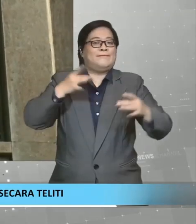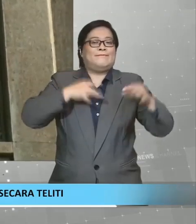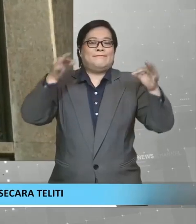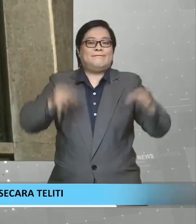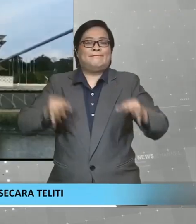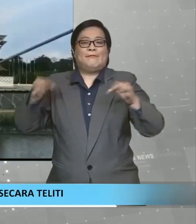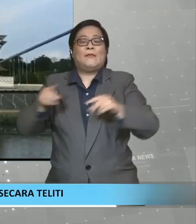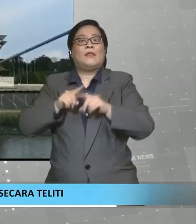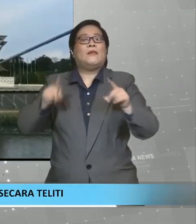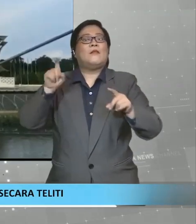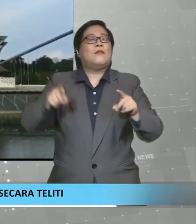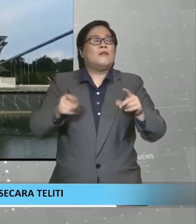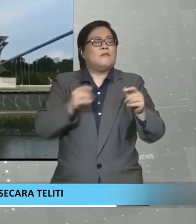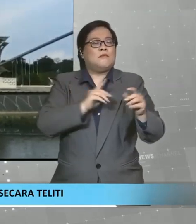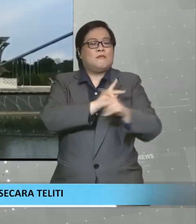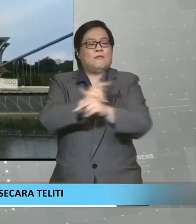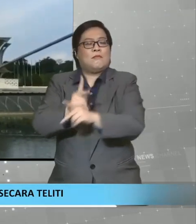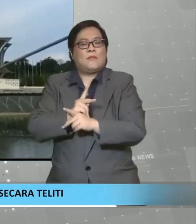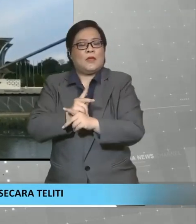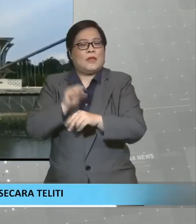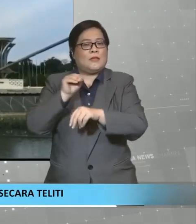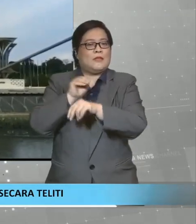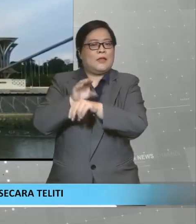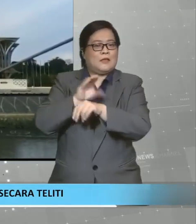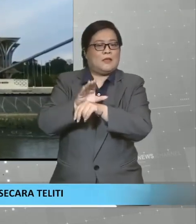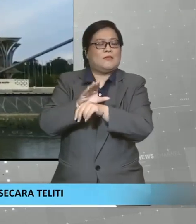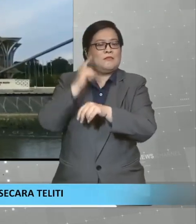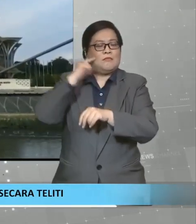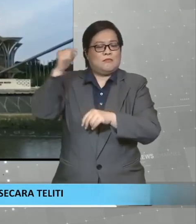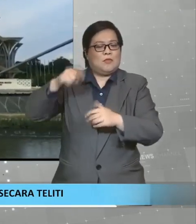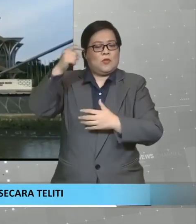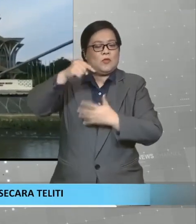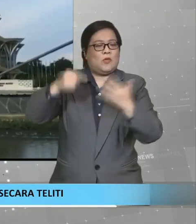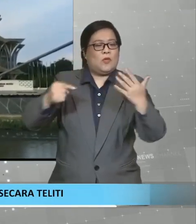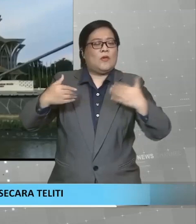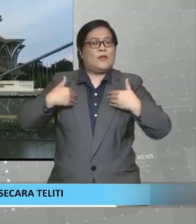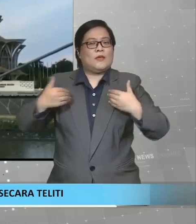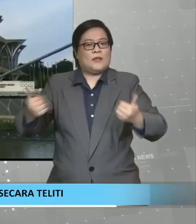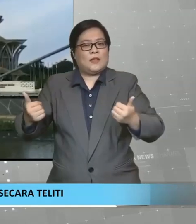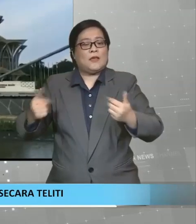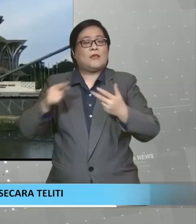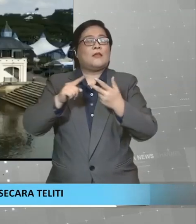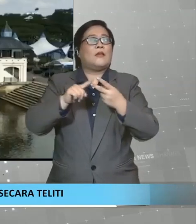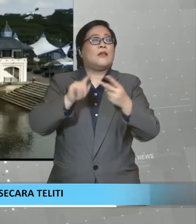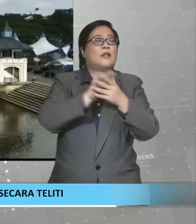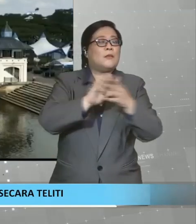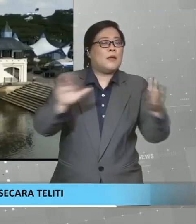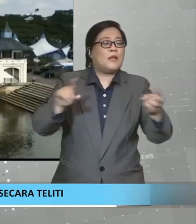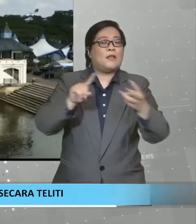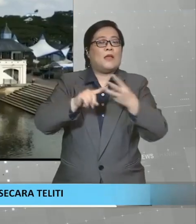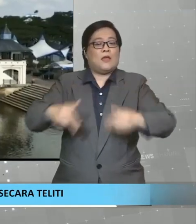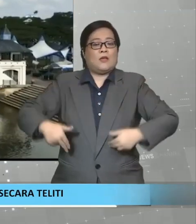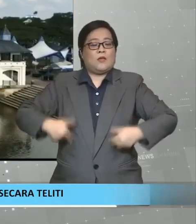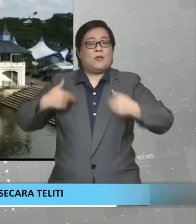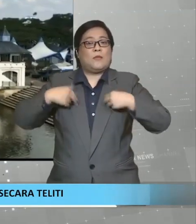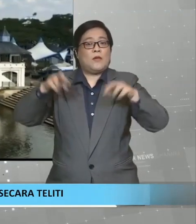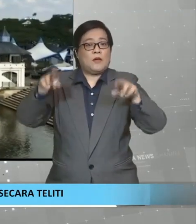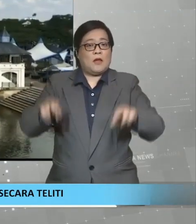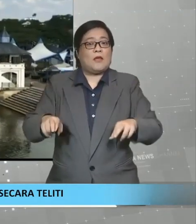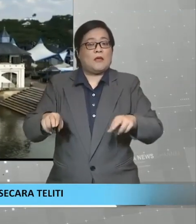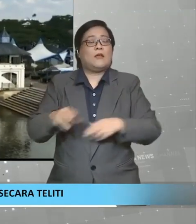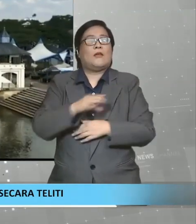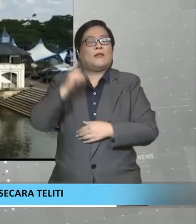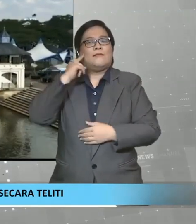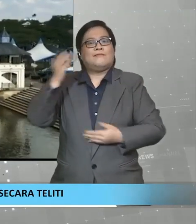Sebaliknya, penuh berhati-hati dan berdasarkan nasihat dengan mengambil kira semua aspek kesihatan, keselamatan dan kehidupan rakyat di